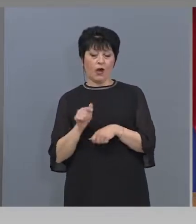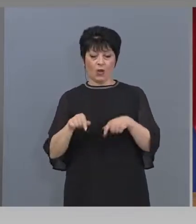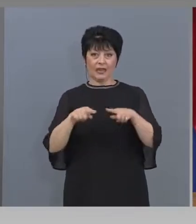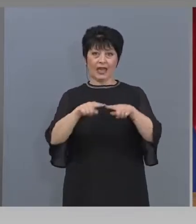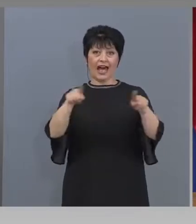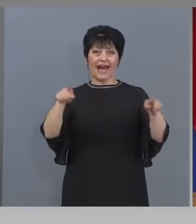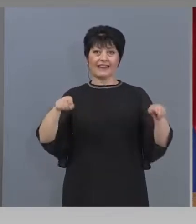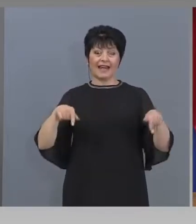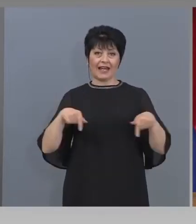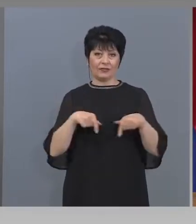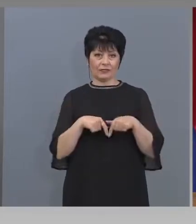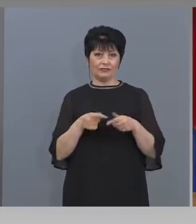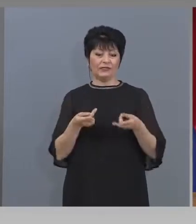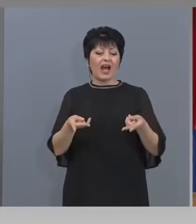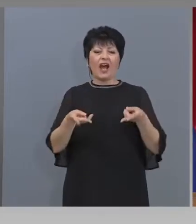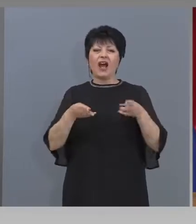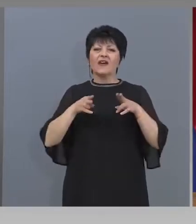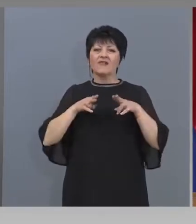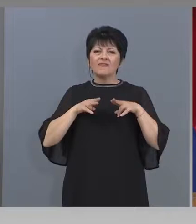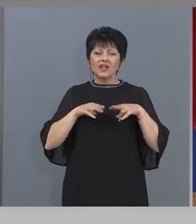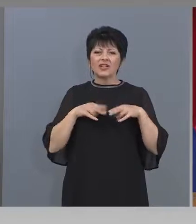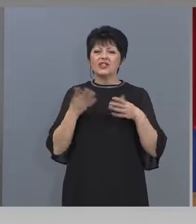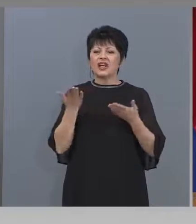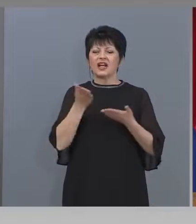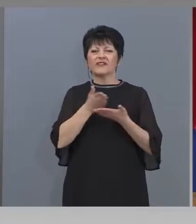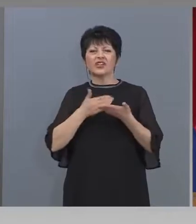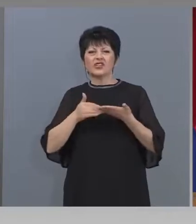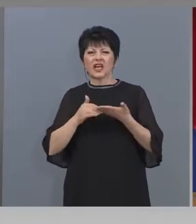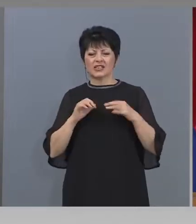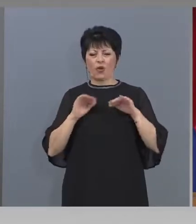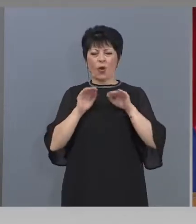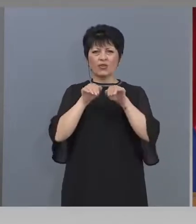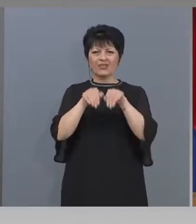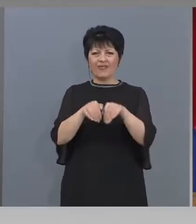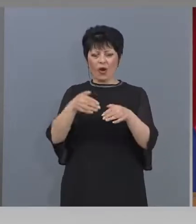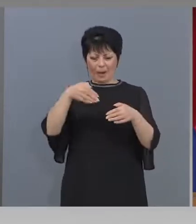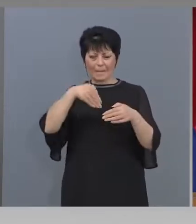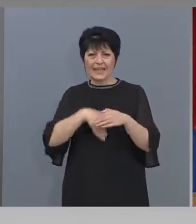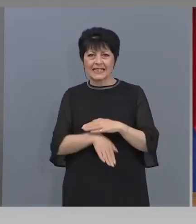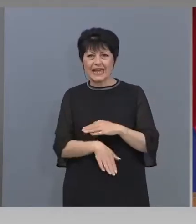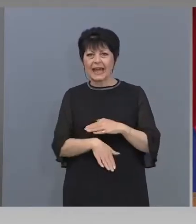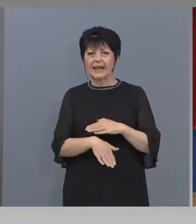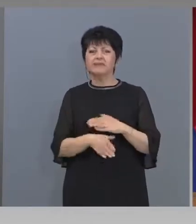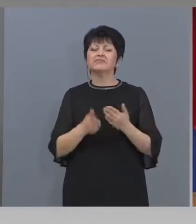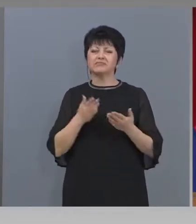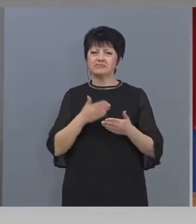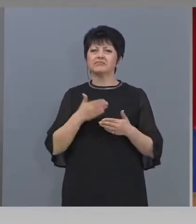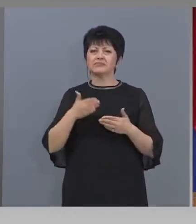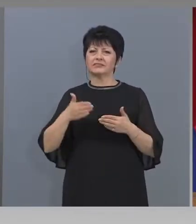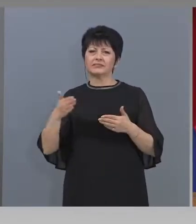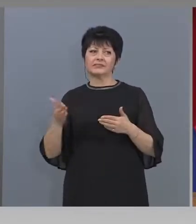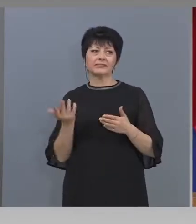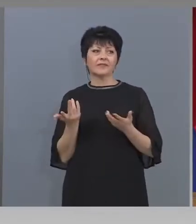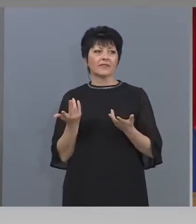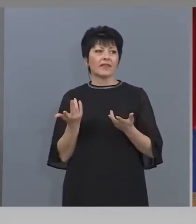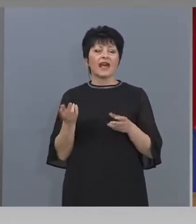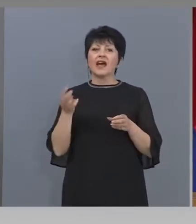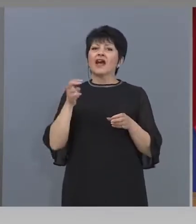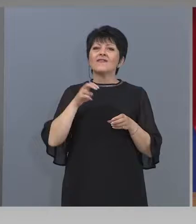Връща, разбира се, някакви идеални части от двор, мазета и така нататък. т.е. влиза се в едно